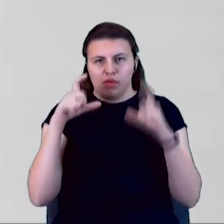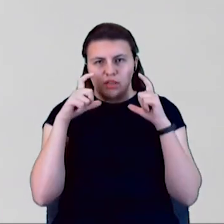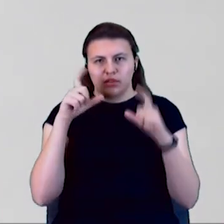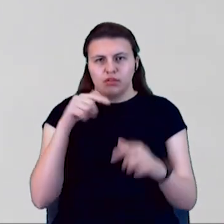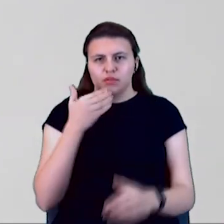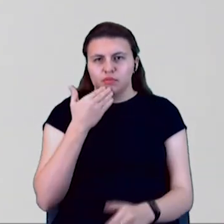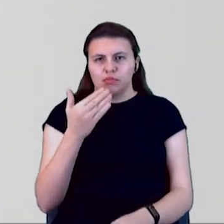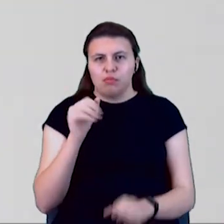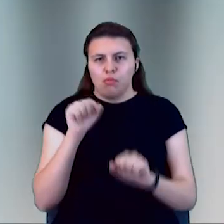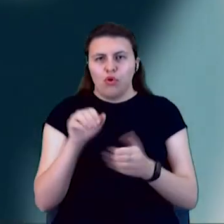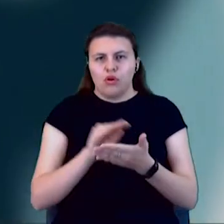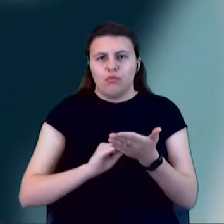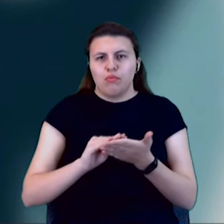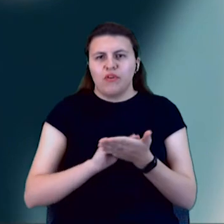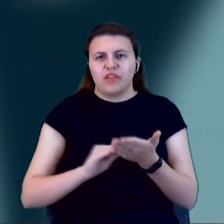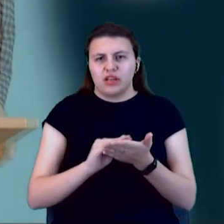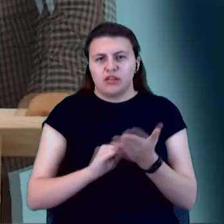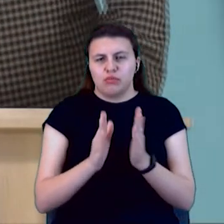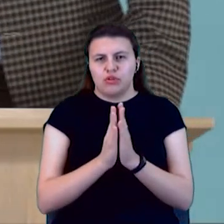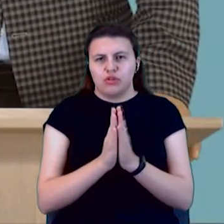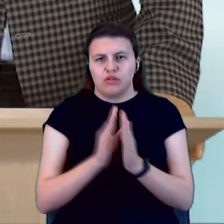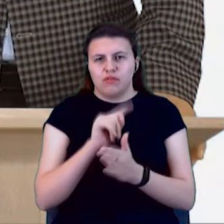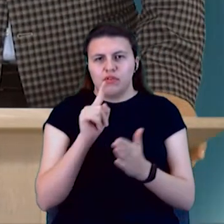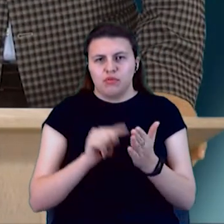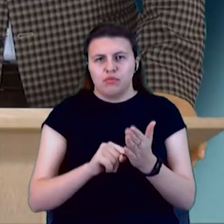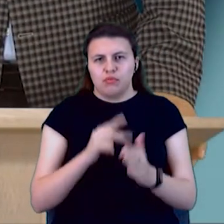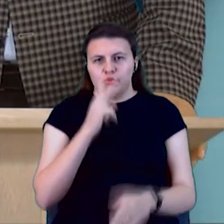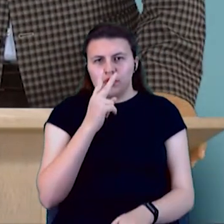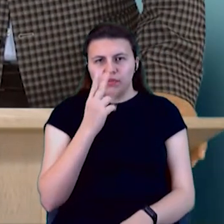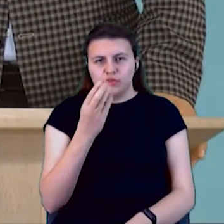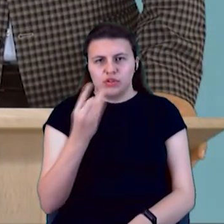Можна прокомментируювати? Давайте його ще раз подивимо студію.